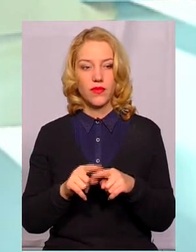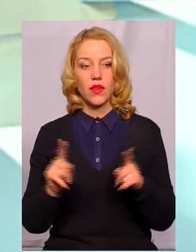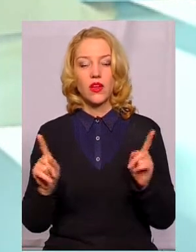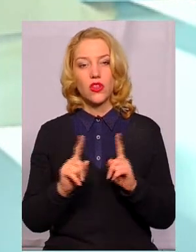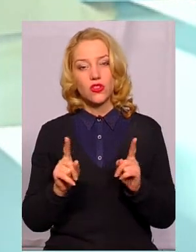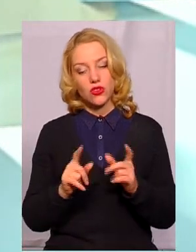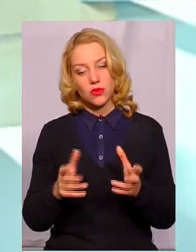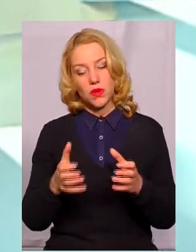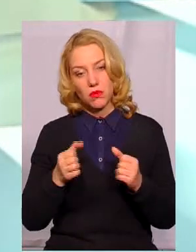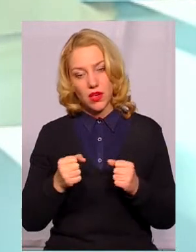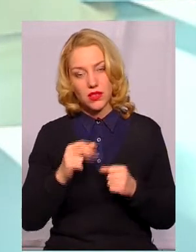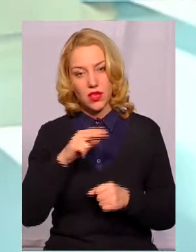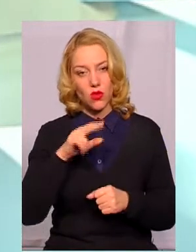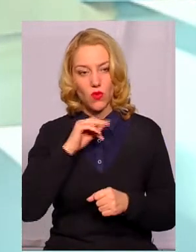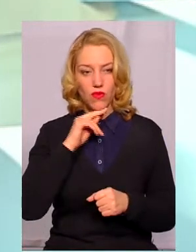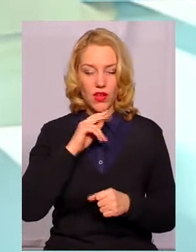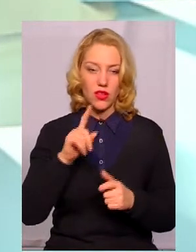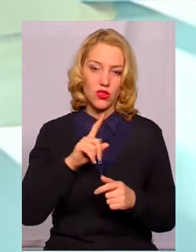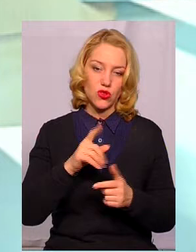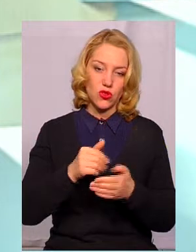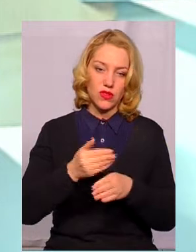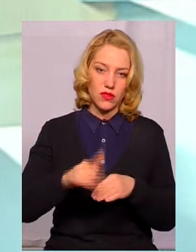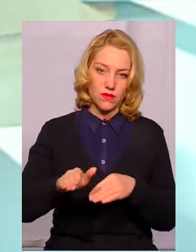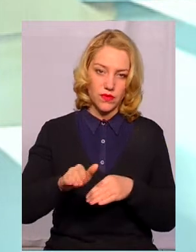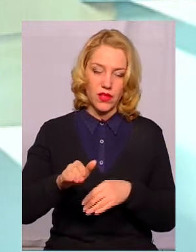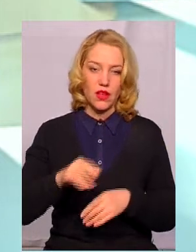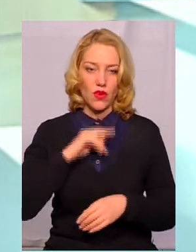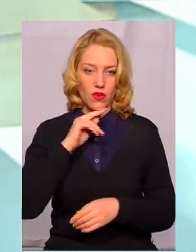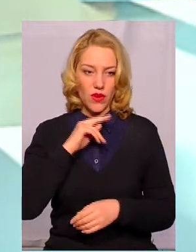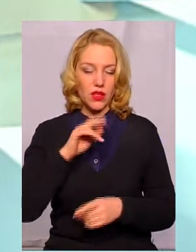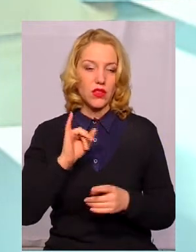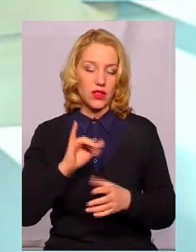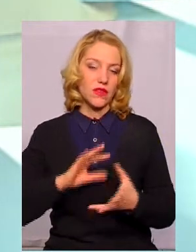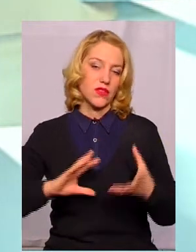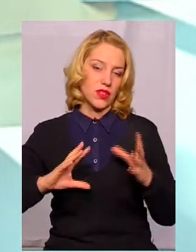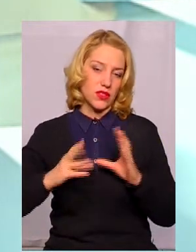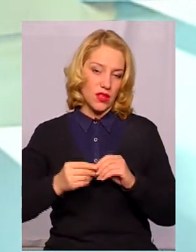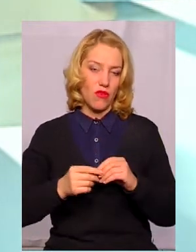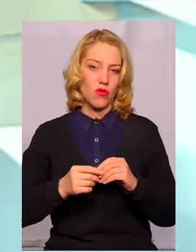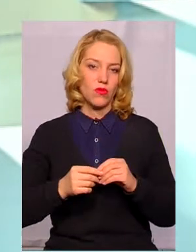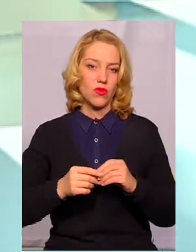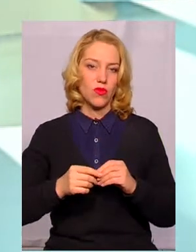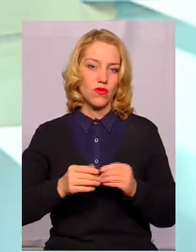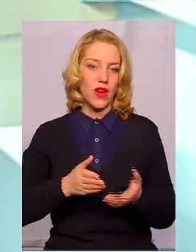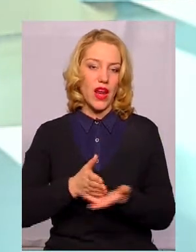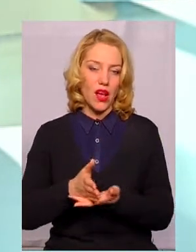Щось приймається до уваги, щось не приймається до уваги. І в кінцевому варіанті, от